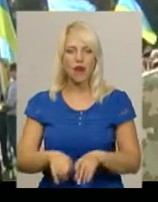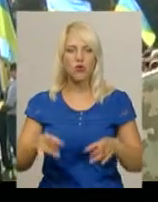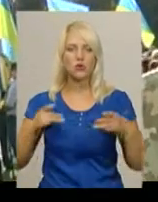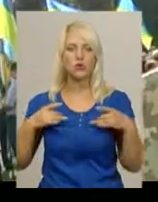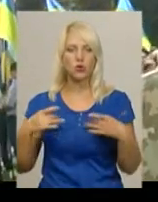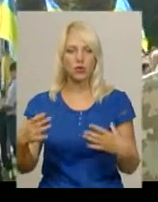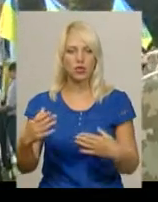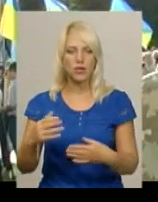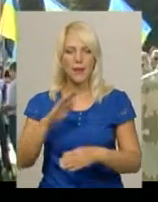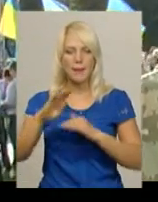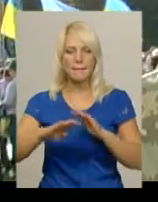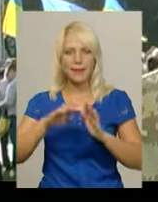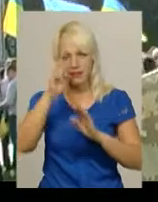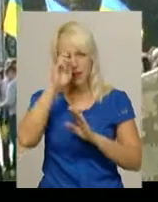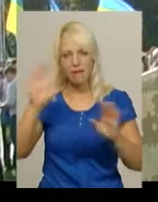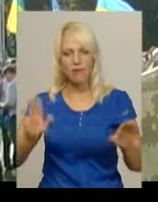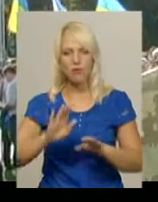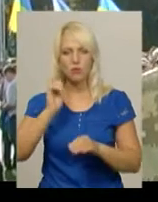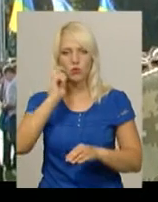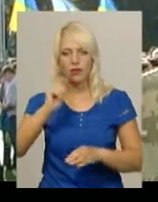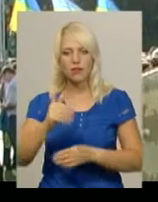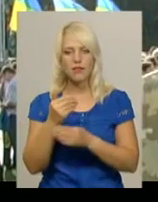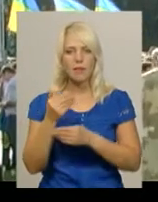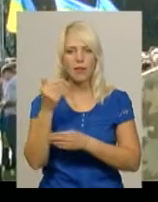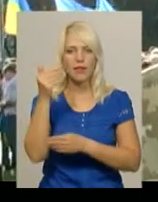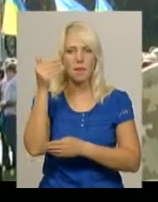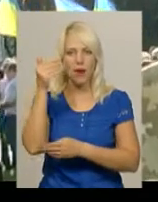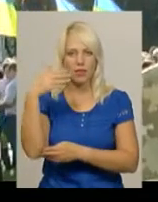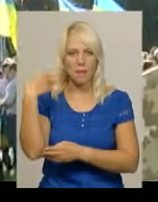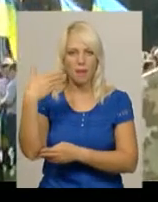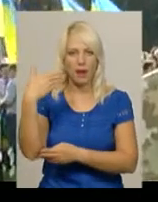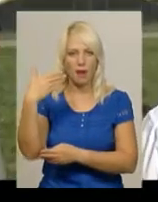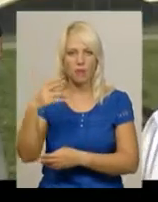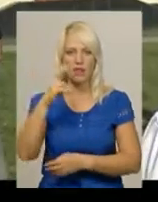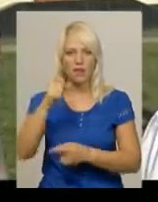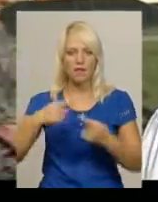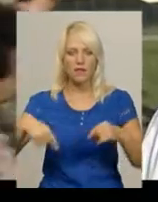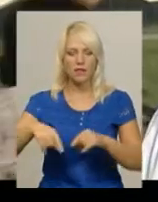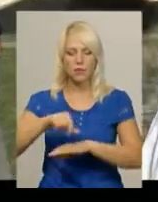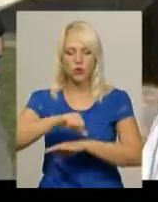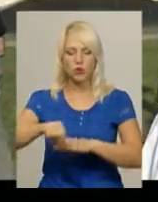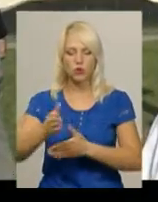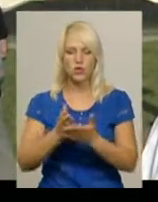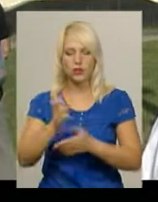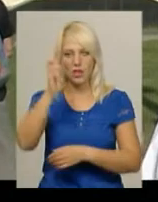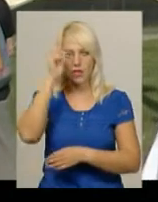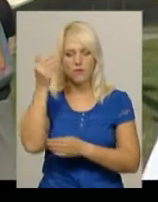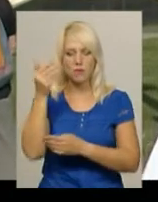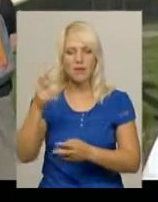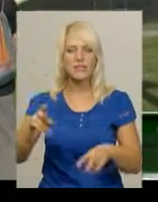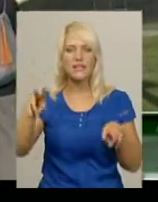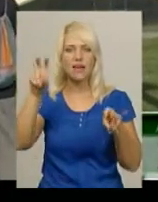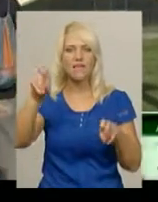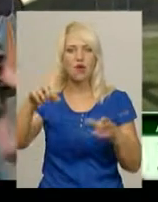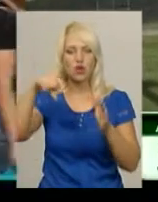під гімн України піднімали прапор на відділі прикордонної служби. Державний прапор України символізує нашу державу.